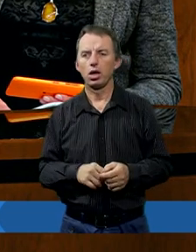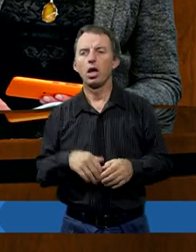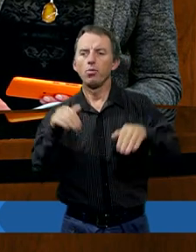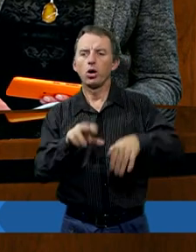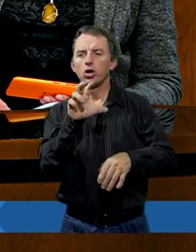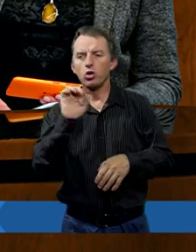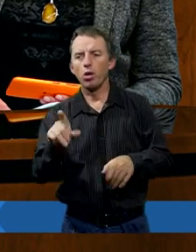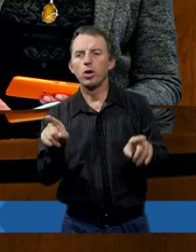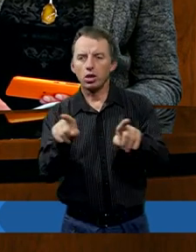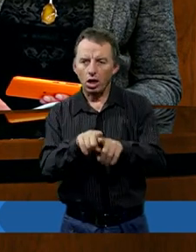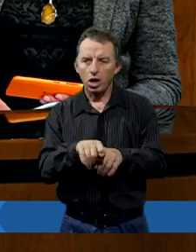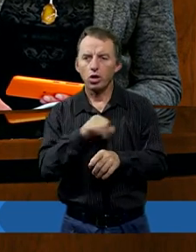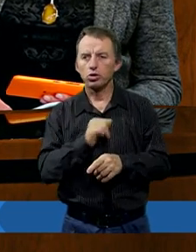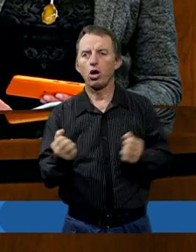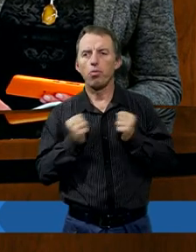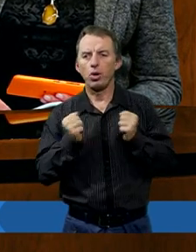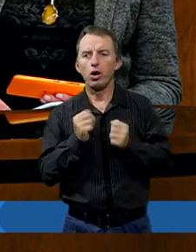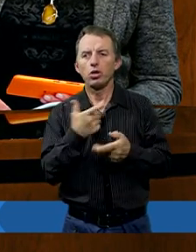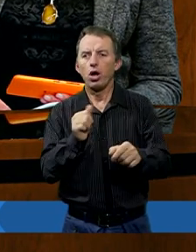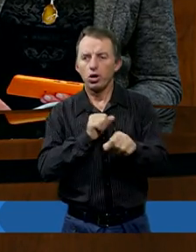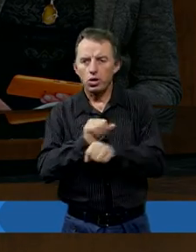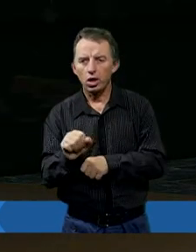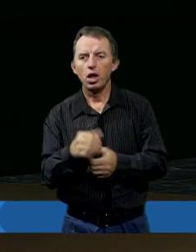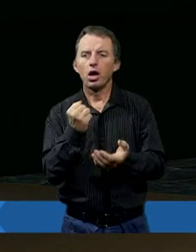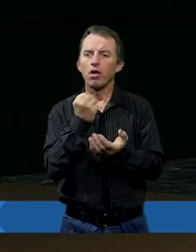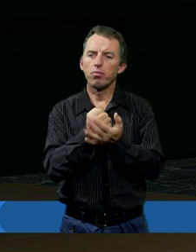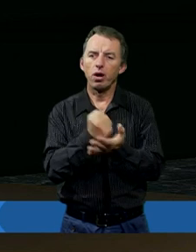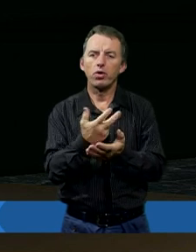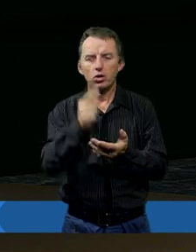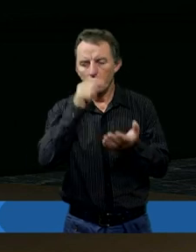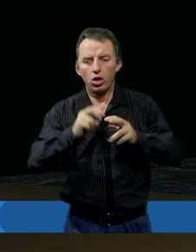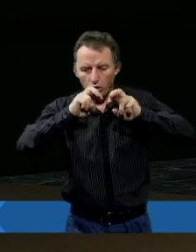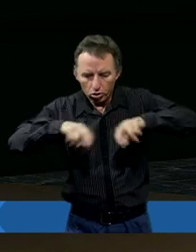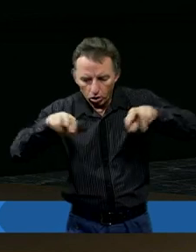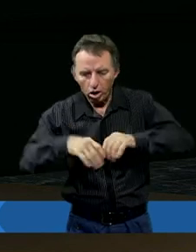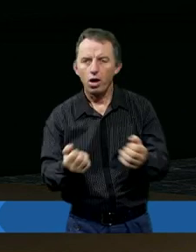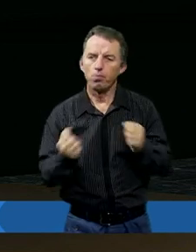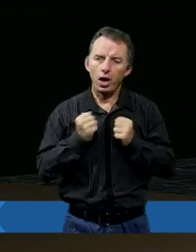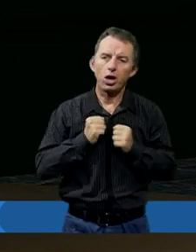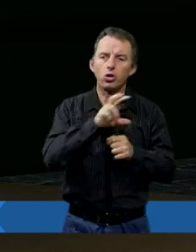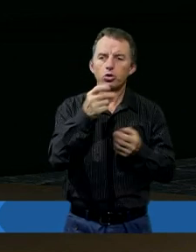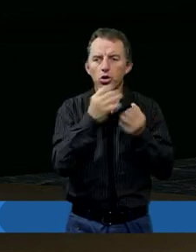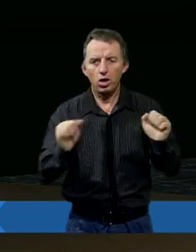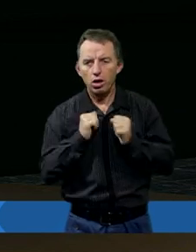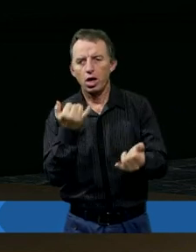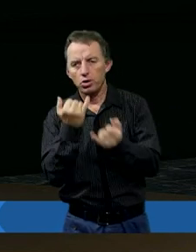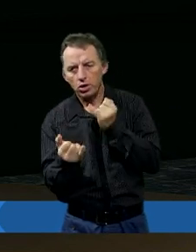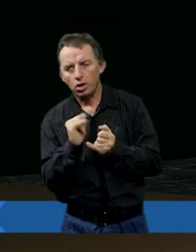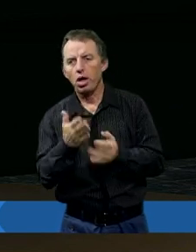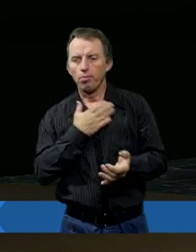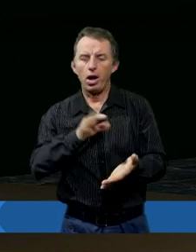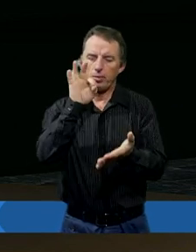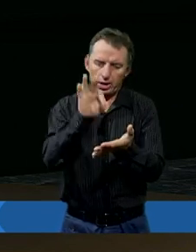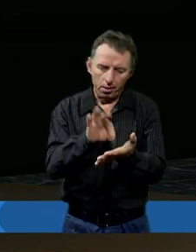Widzimy, że Job też się bał. Tak, i chyba to nie jest w kwestiach, nie powinniśmy tego rozstrzygać, czy bać się, czy nie bać. Jeżeli mamy